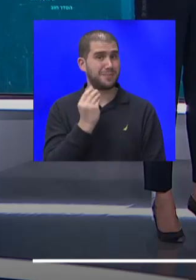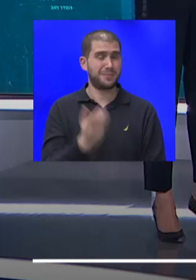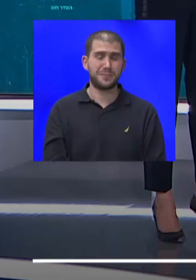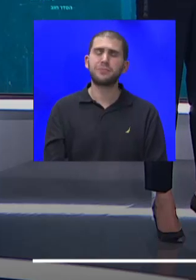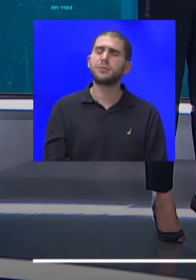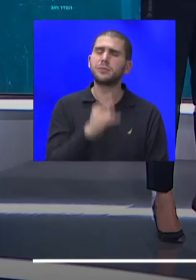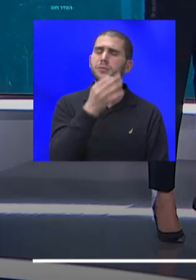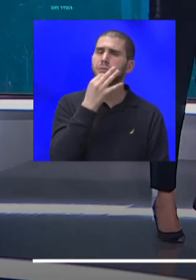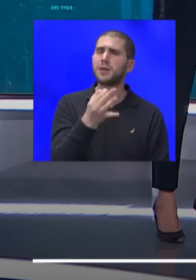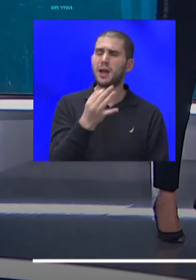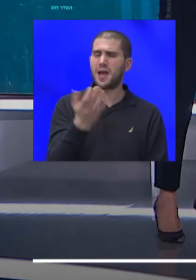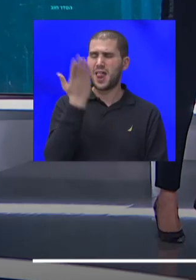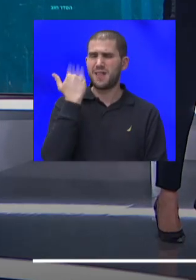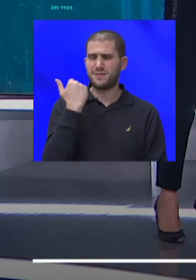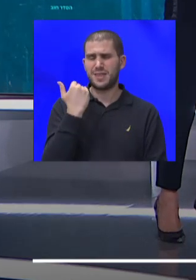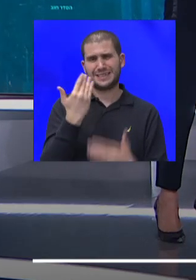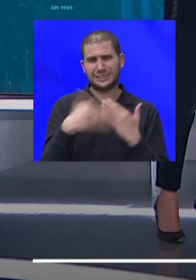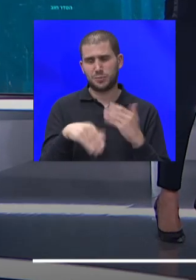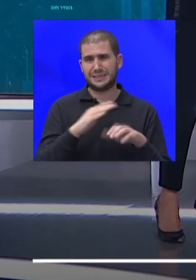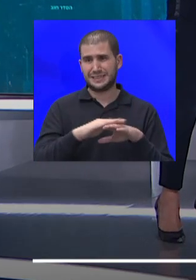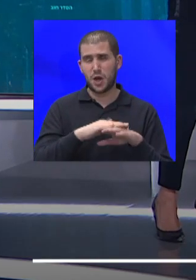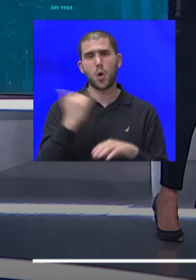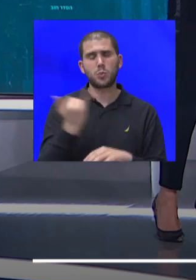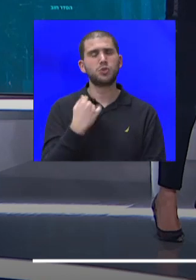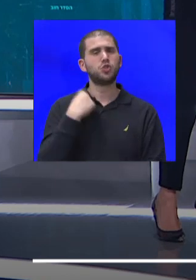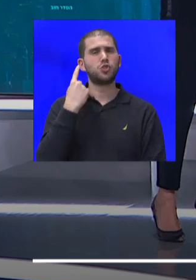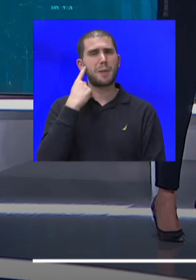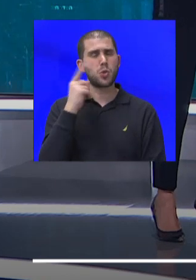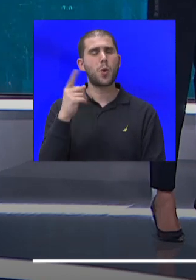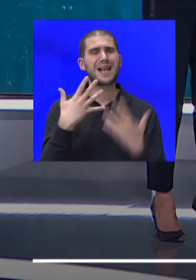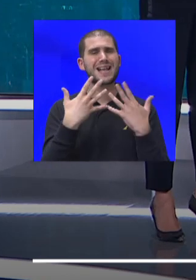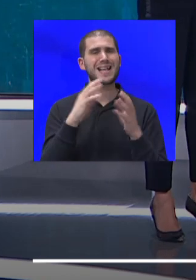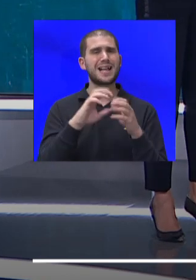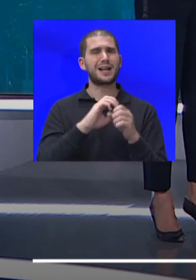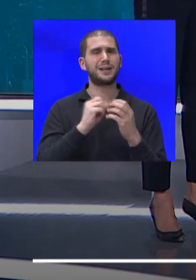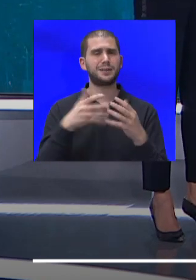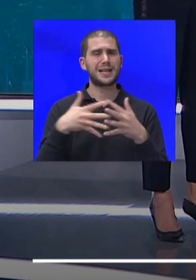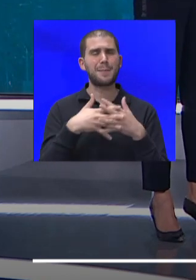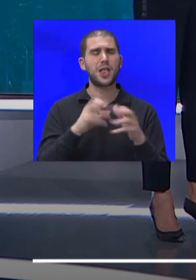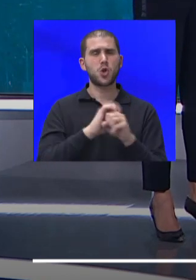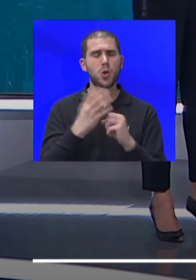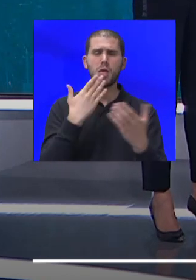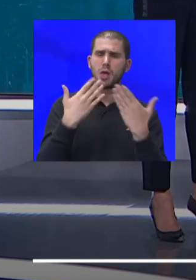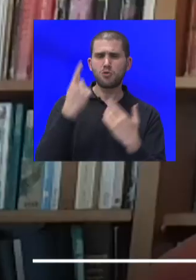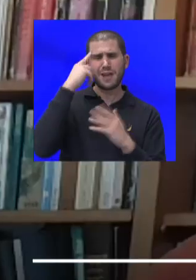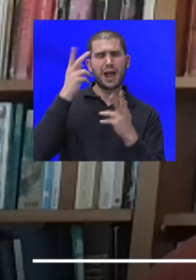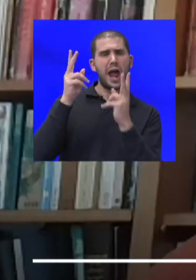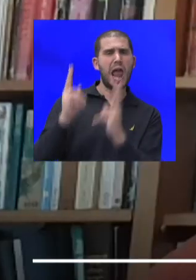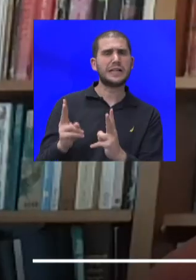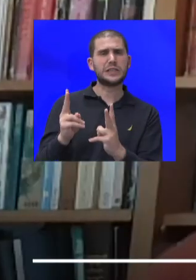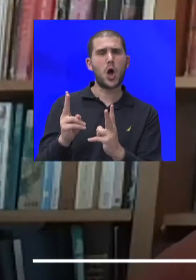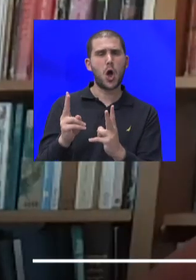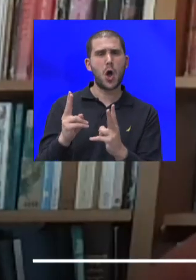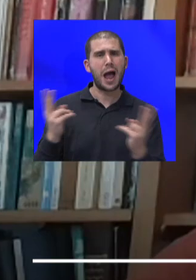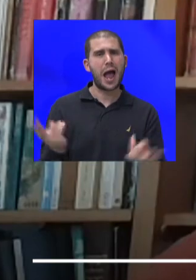סיום, אנחנו כל הזמן שומעים שקבינת הקורונה מתכנס, ורק חושב איך לעצור את ההקלות, אתה